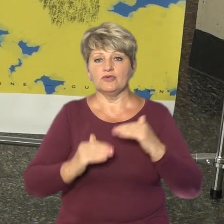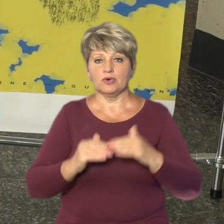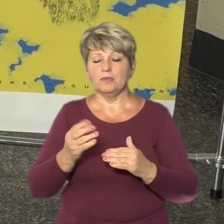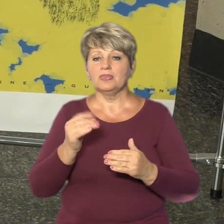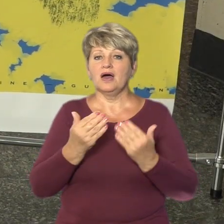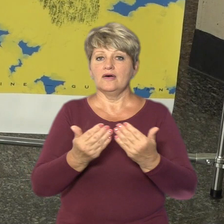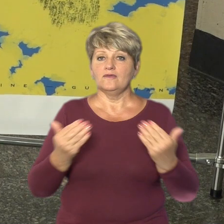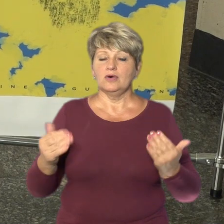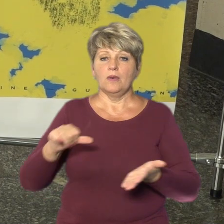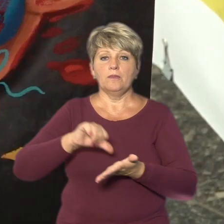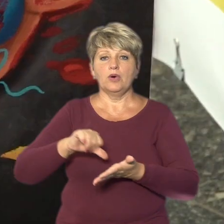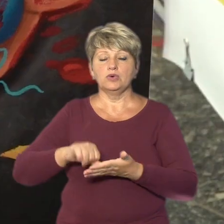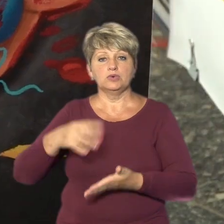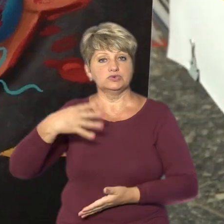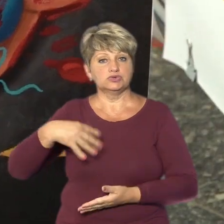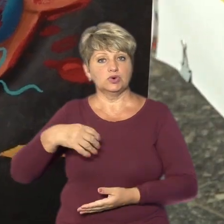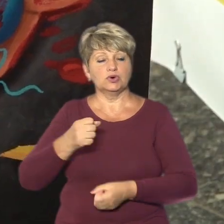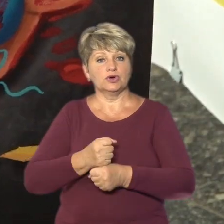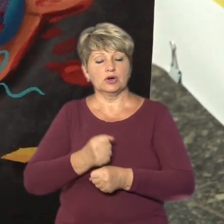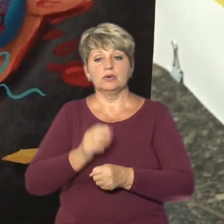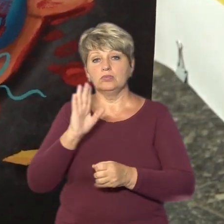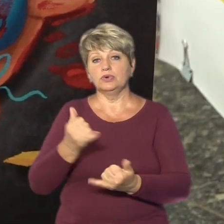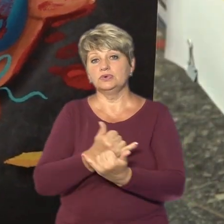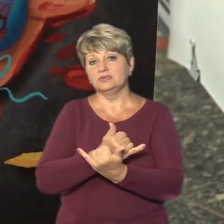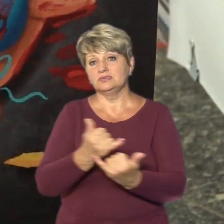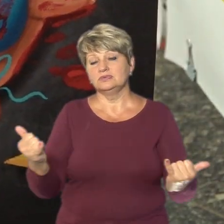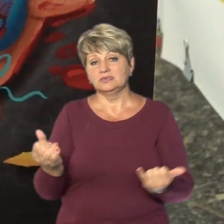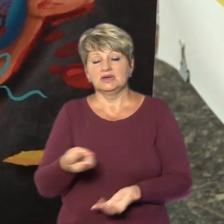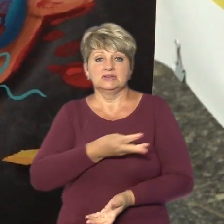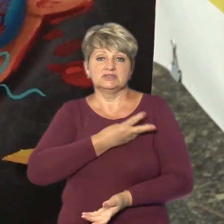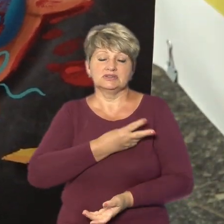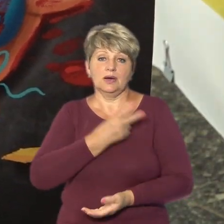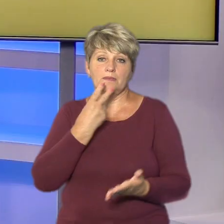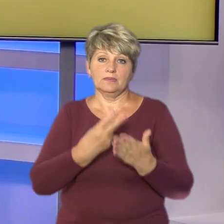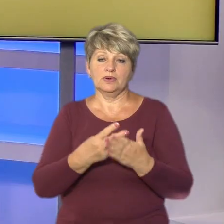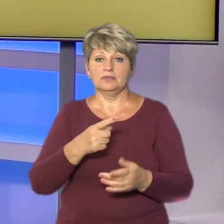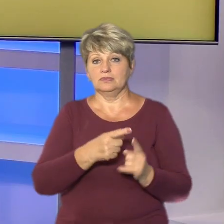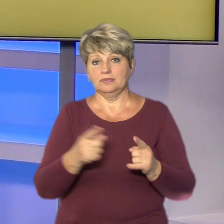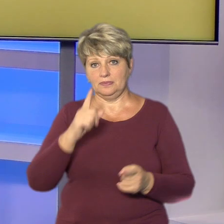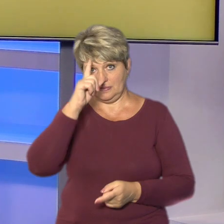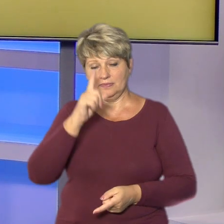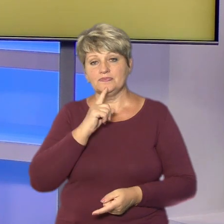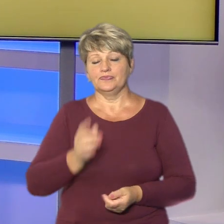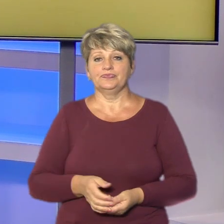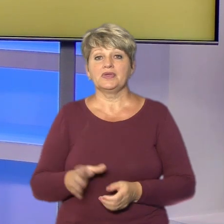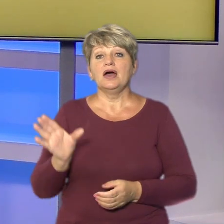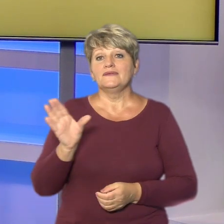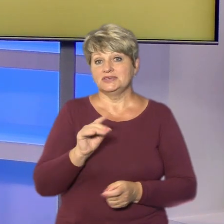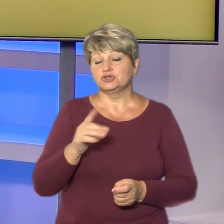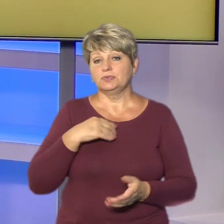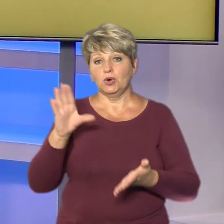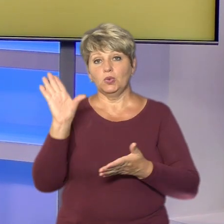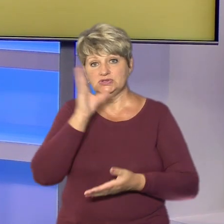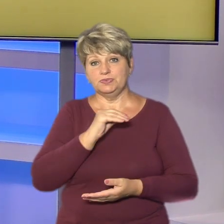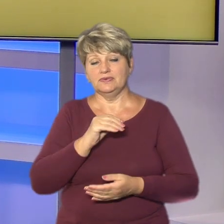представлено із 40 робіт, вони будуть доступні для охочих понад місяць. Це все, що встигаємо розповісти,